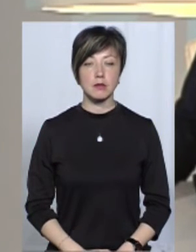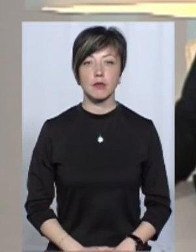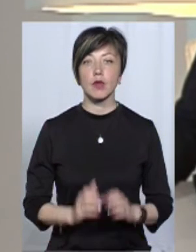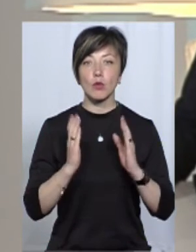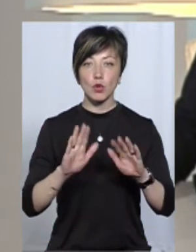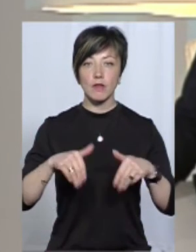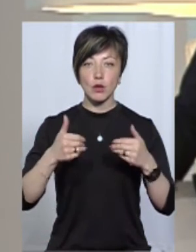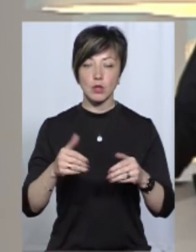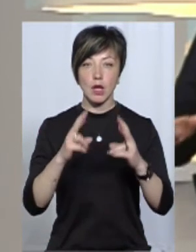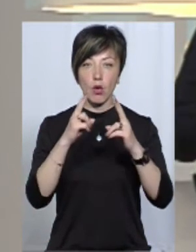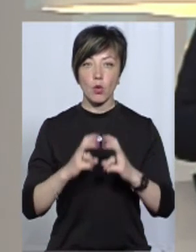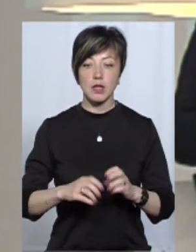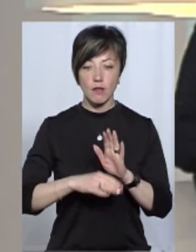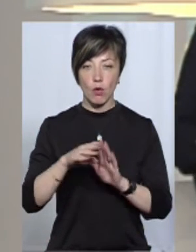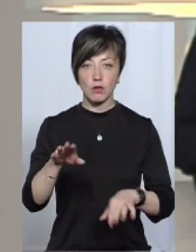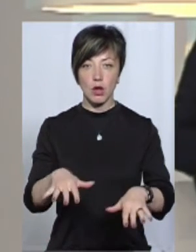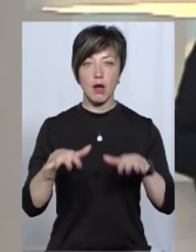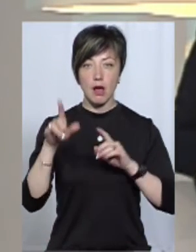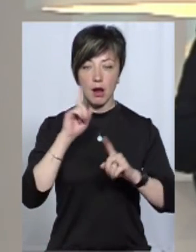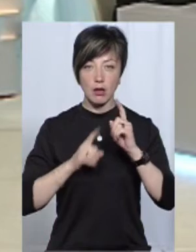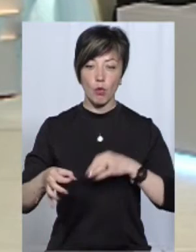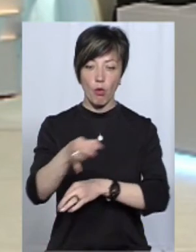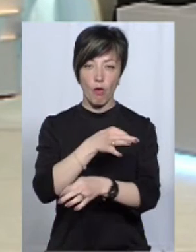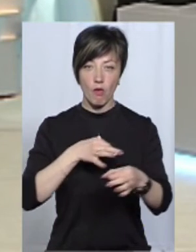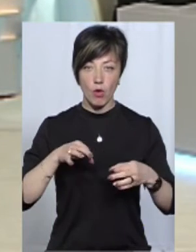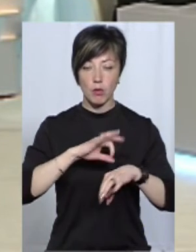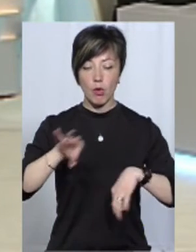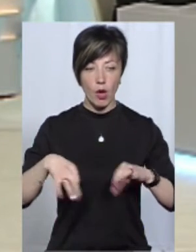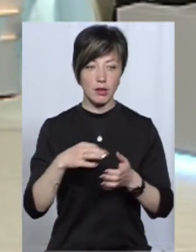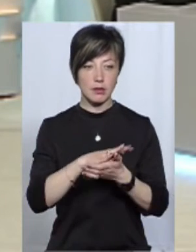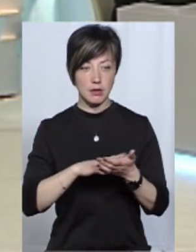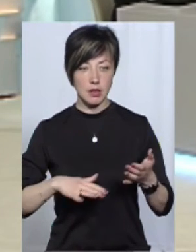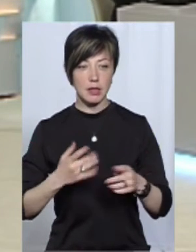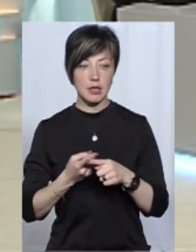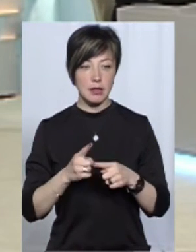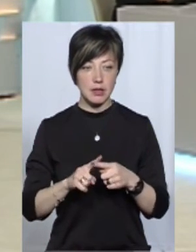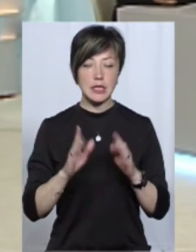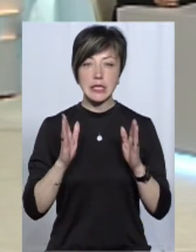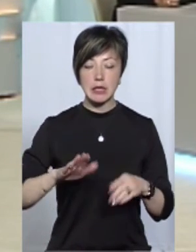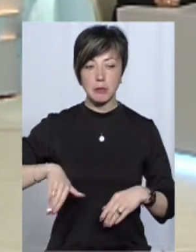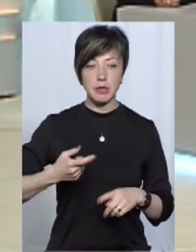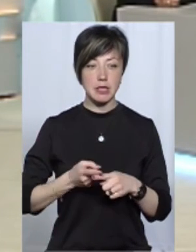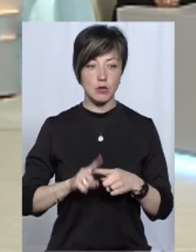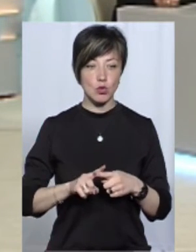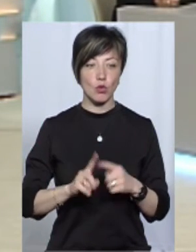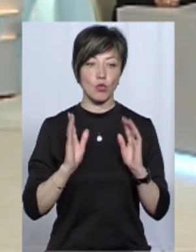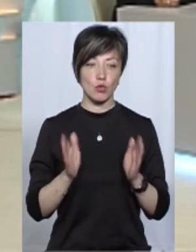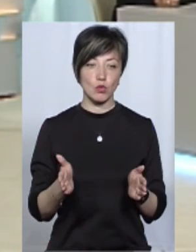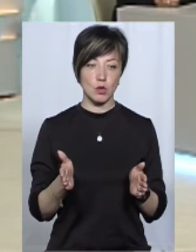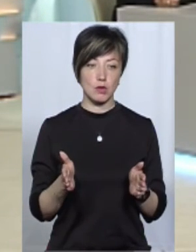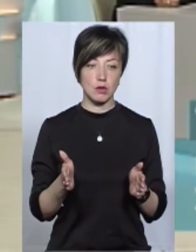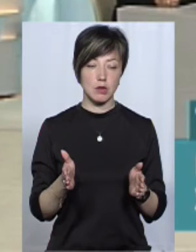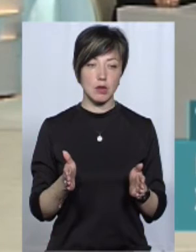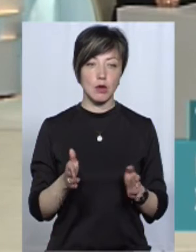Буде виноситись на розгляд, поки що обговорення, потім буде проєкт і тільки після цього буде